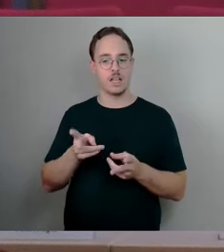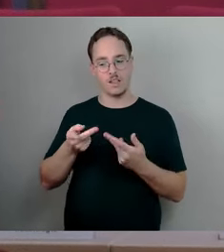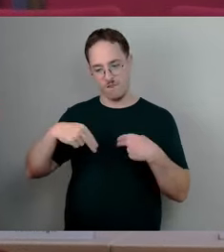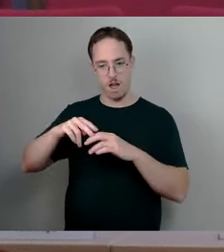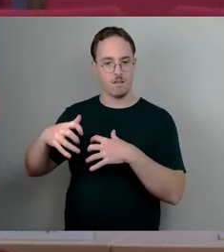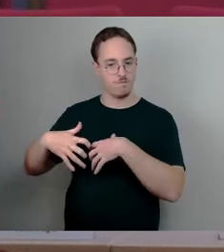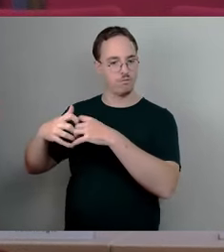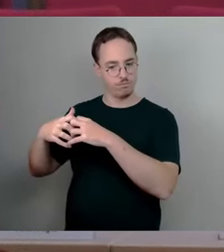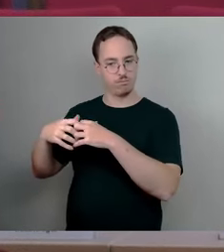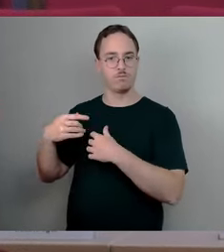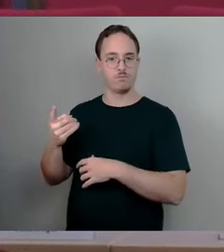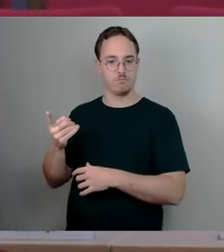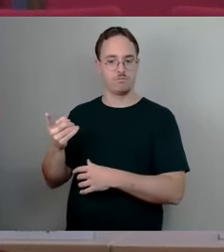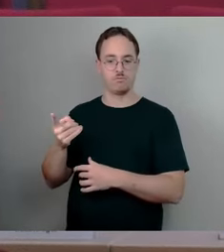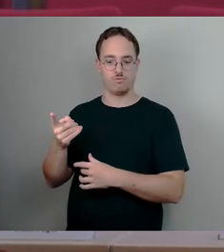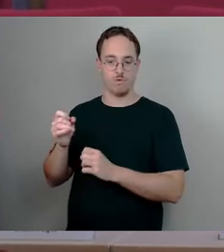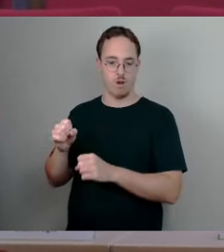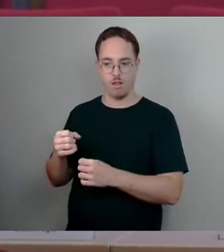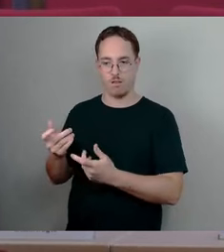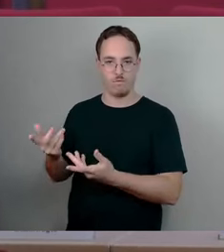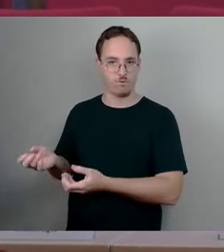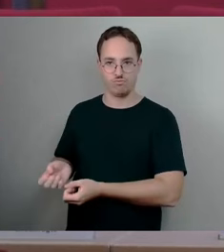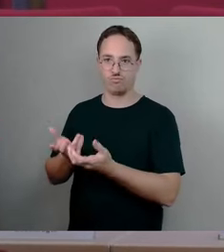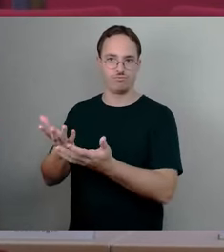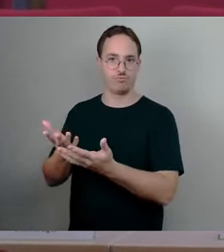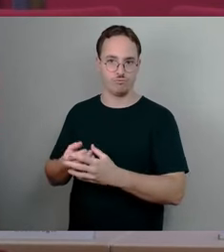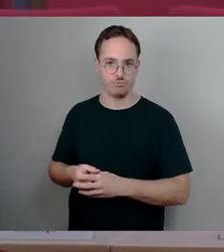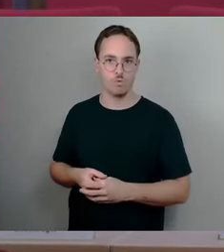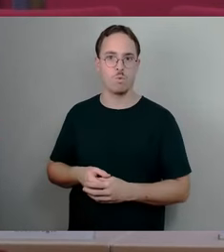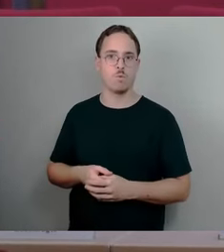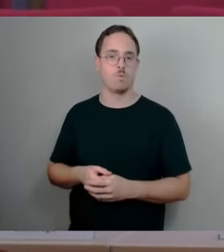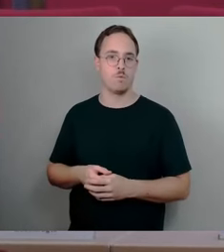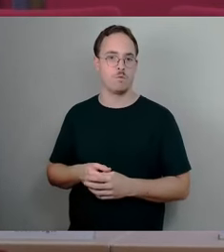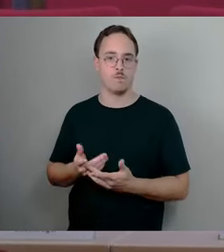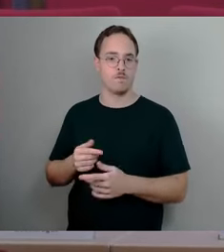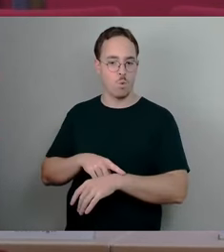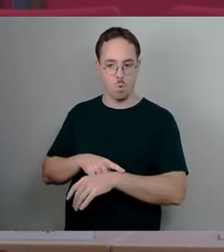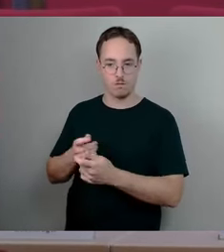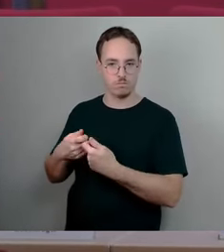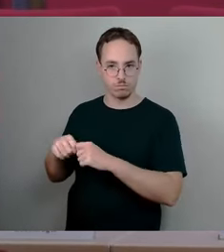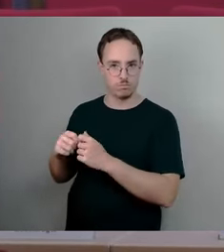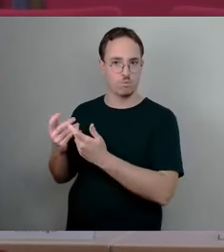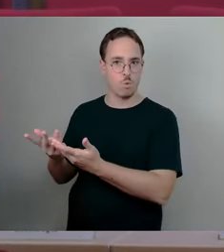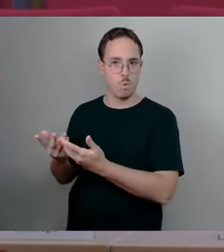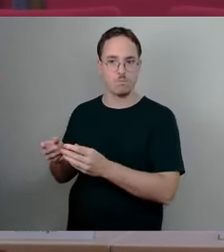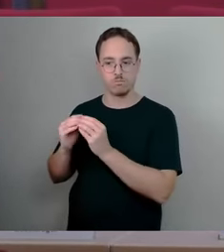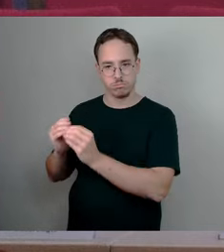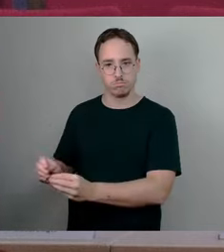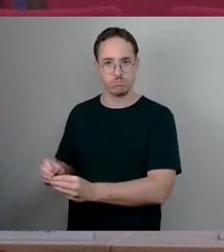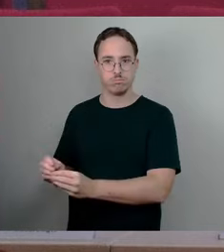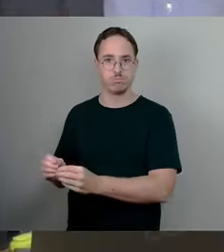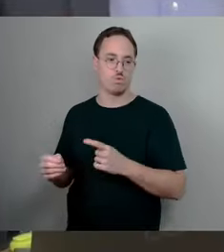Sachen herausgibt und Sie könnten vielleicht ein schönes Stück von der Baumasse zur Verfügung stellen für die Uhren. Wir machen jetzt die